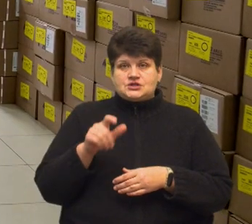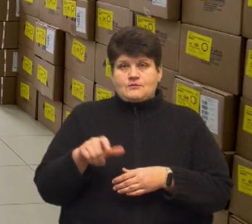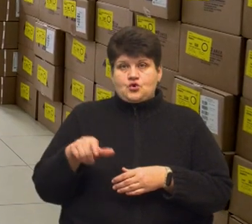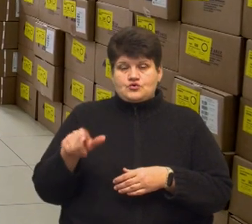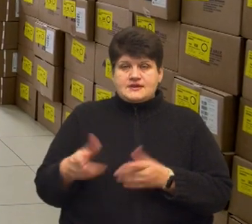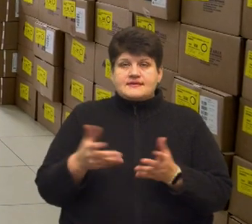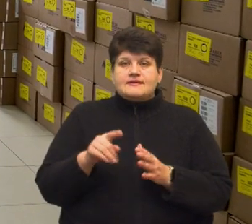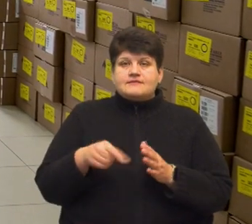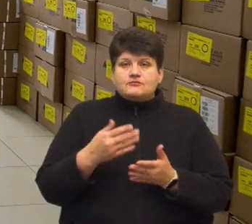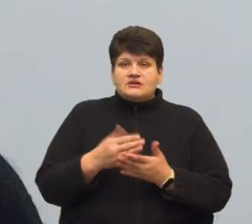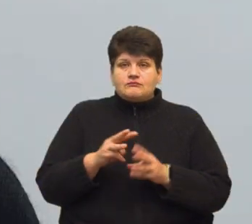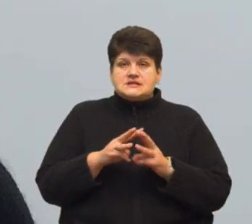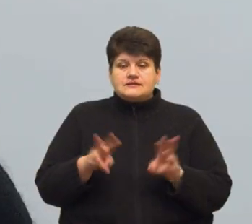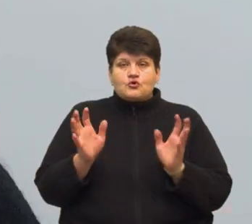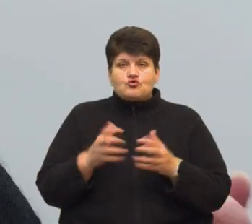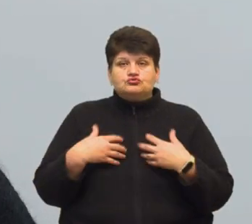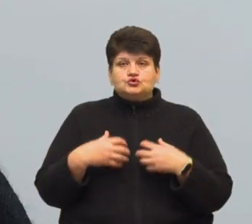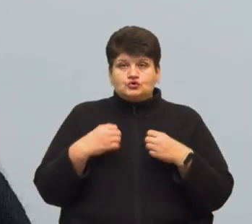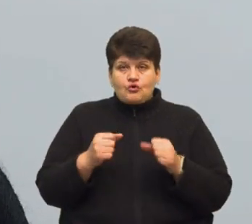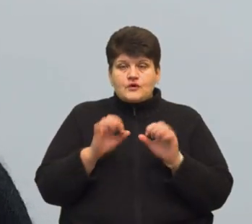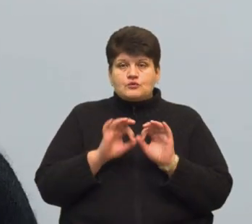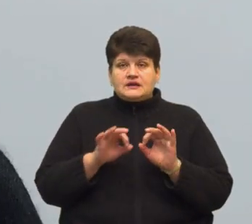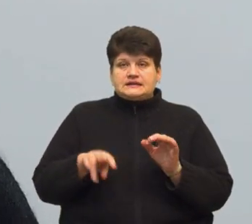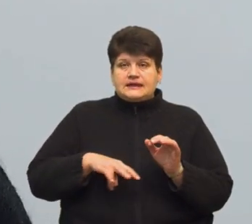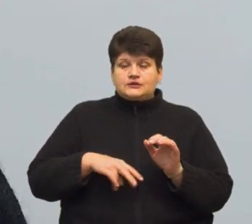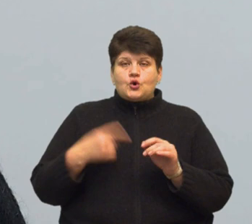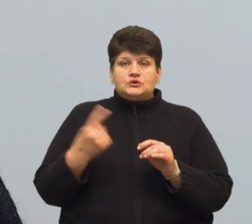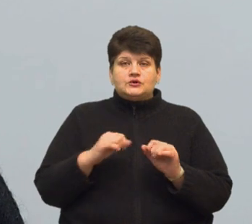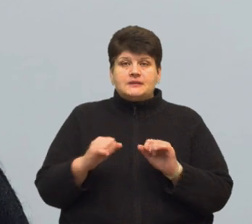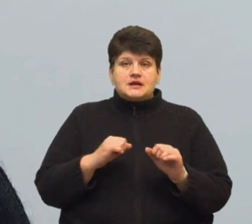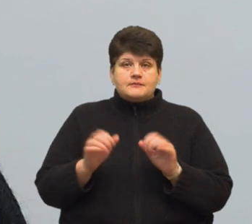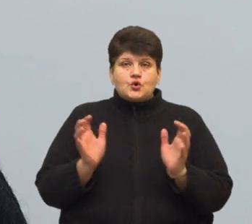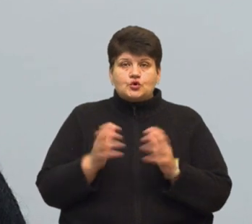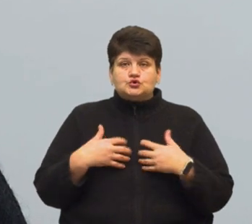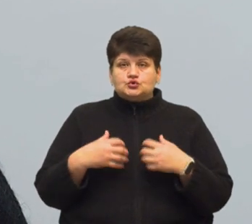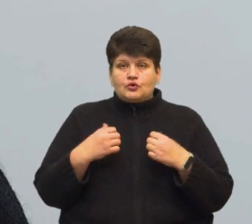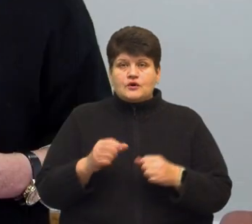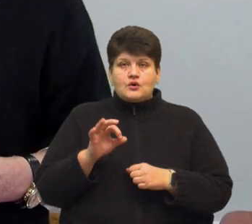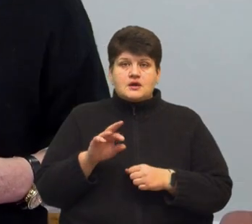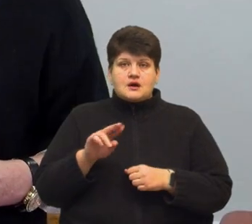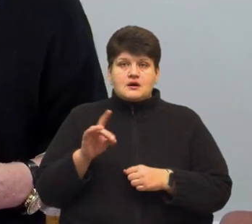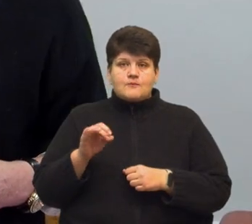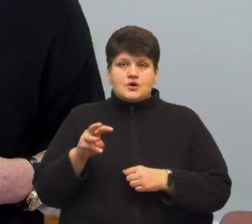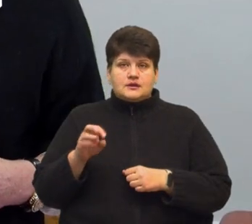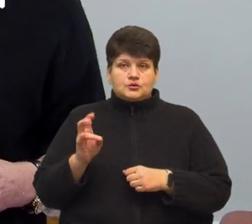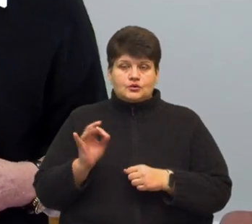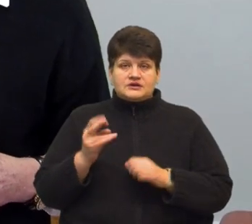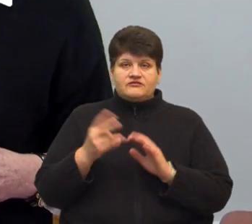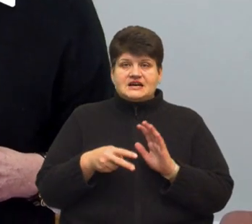Які вимоги є у Міністерства охорони здоров'я, розповіла директорка обласного департаменту охорони здоров'я Ольга Ярмоленко. 28